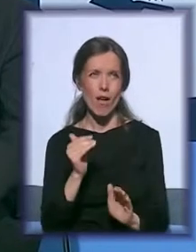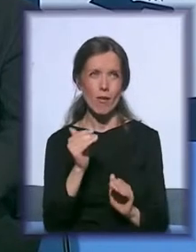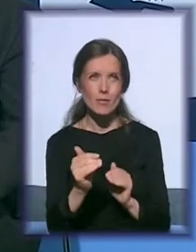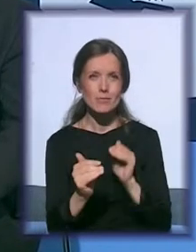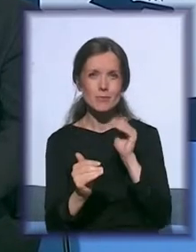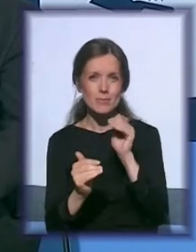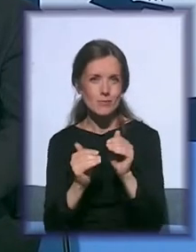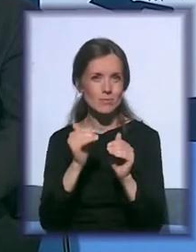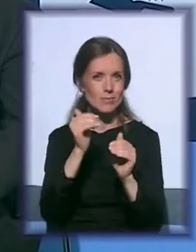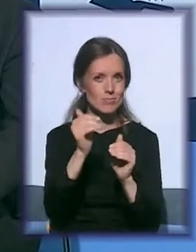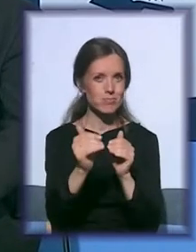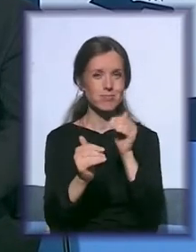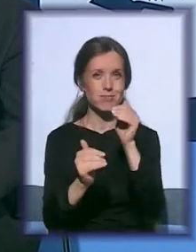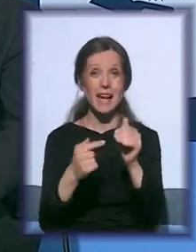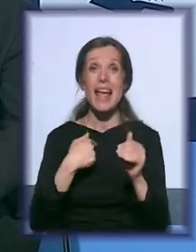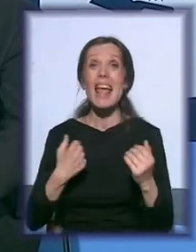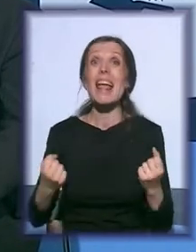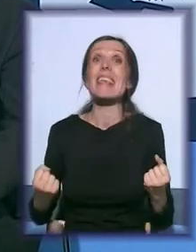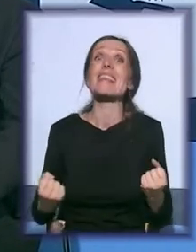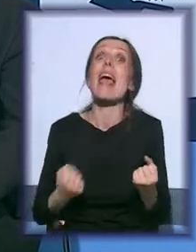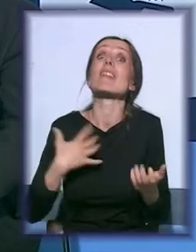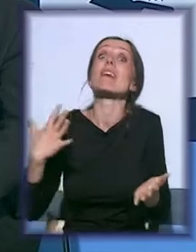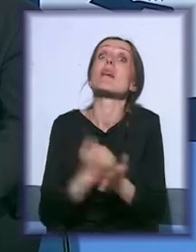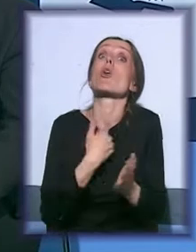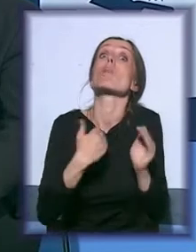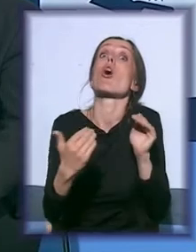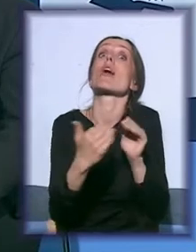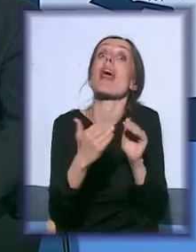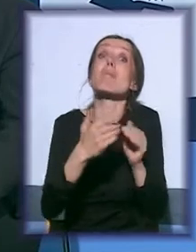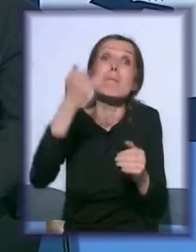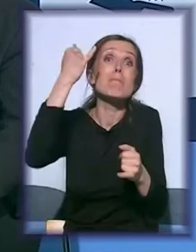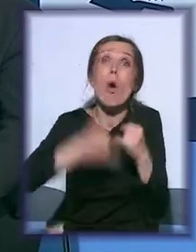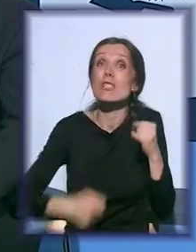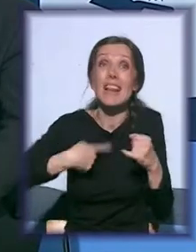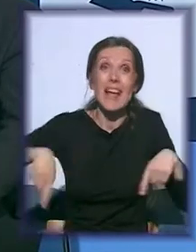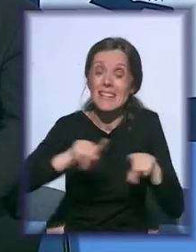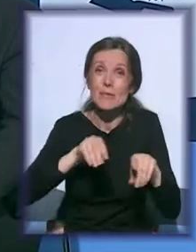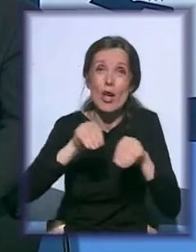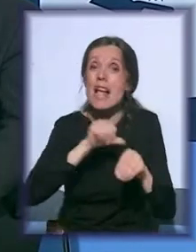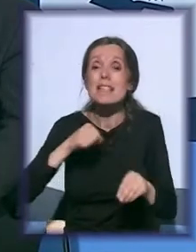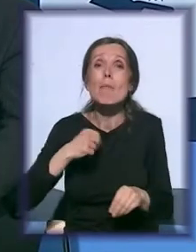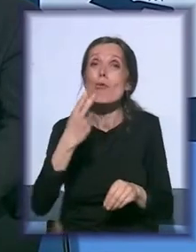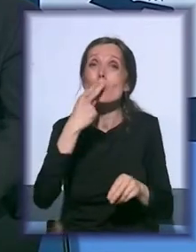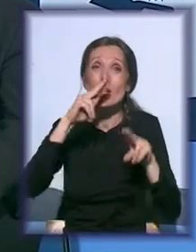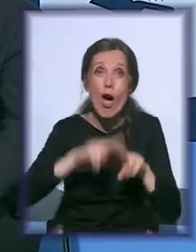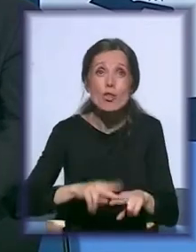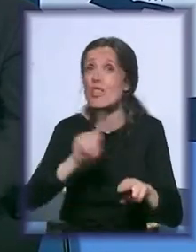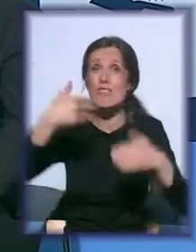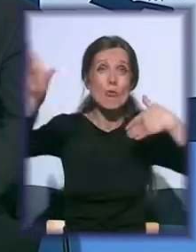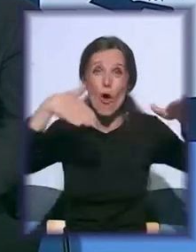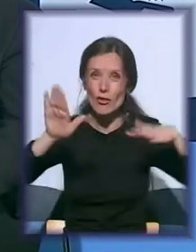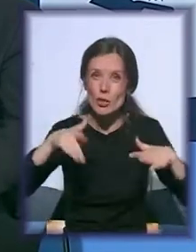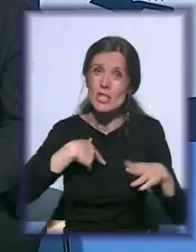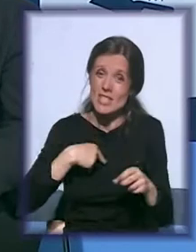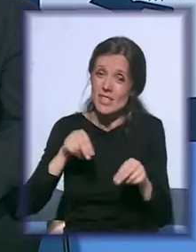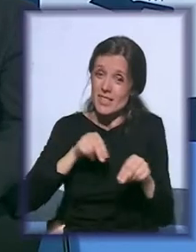šahovsko remegdelo. Jedva sam remizirao na kraju, ostali smo zadnjih da igramo, već su samo je sudija, otišli su i tako sam